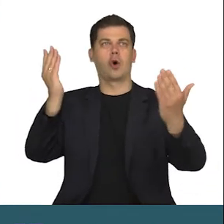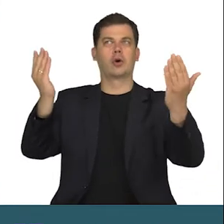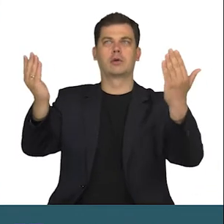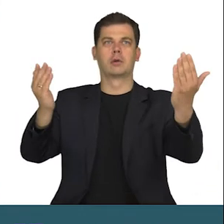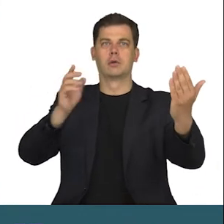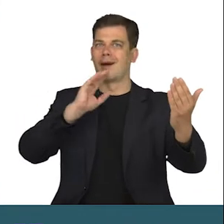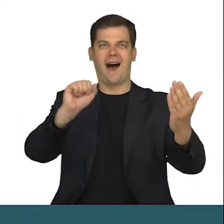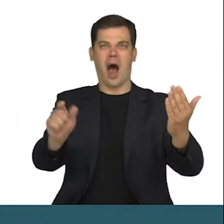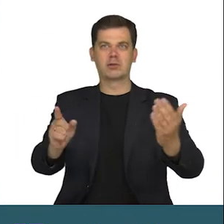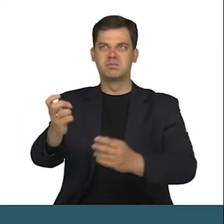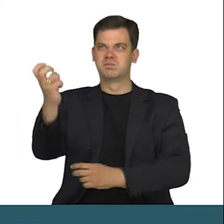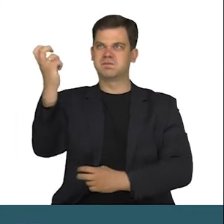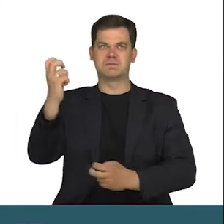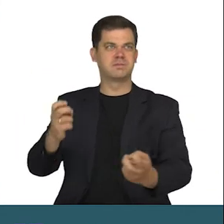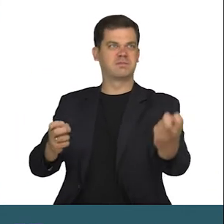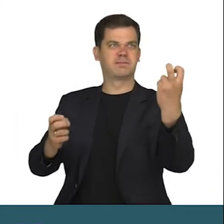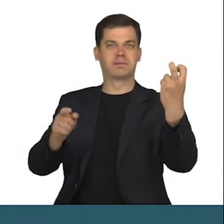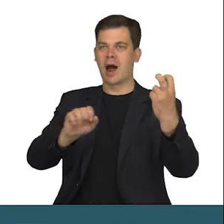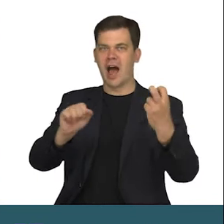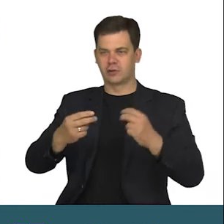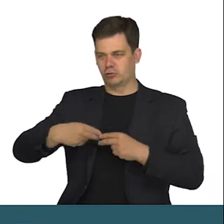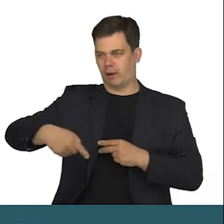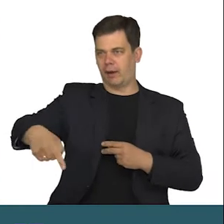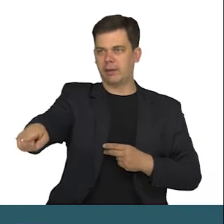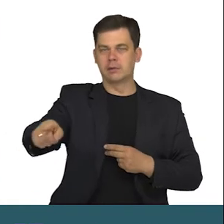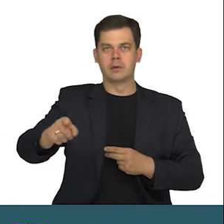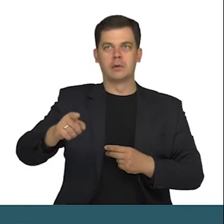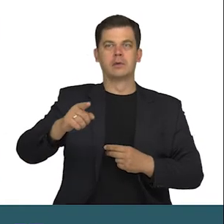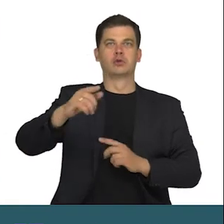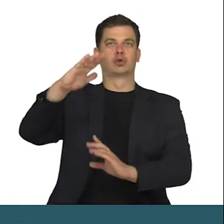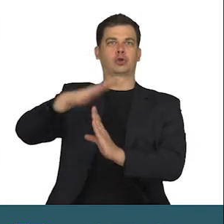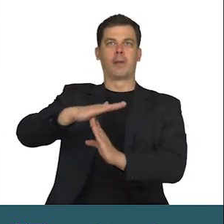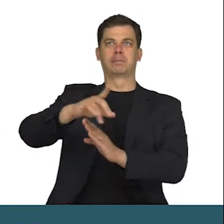monumentalne i rzucają ogromne cienie na asfalt. Stop!